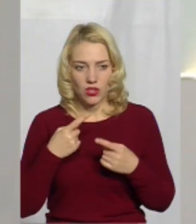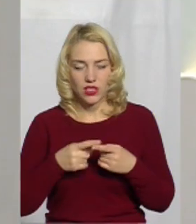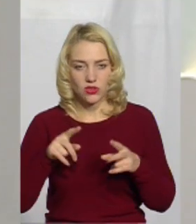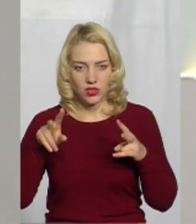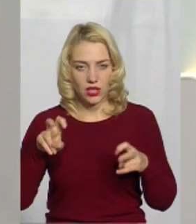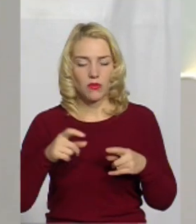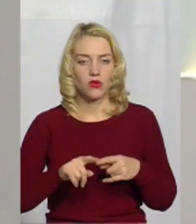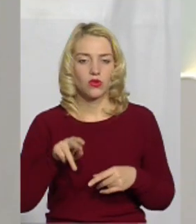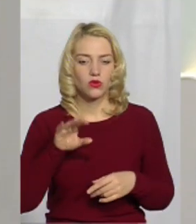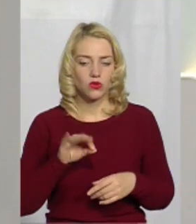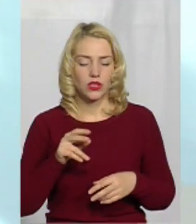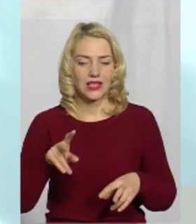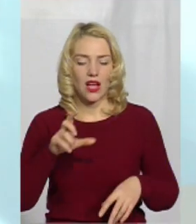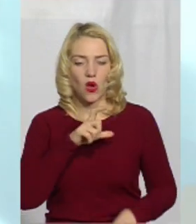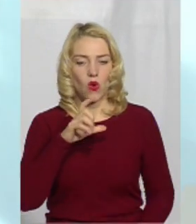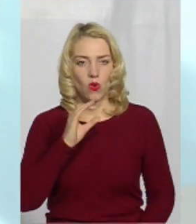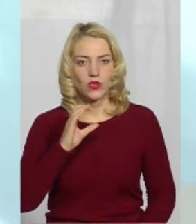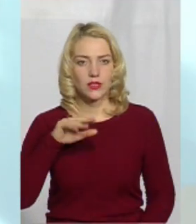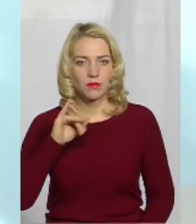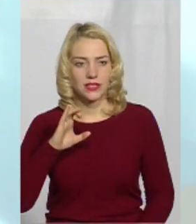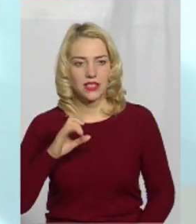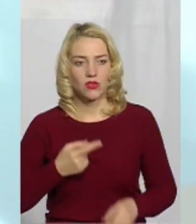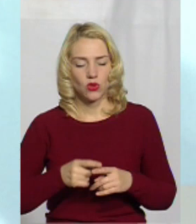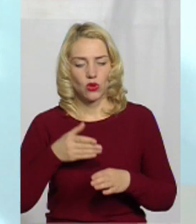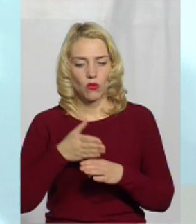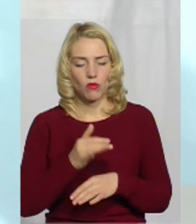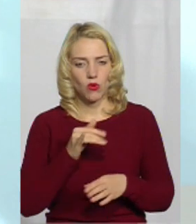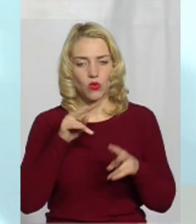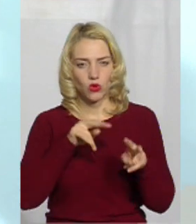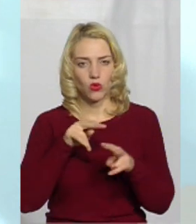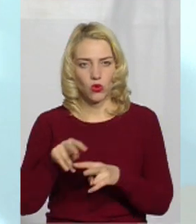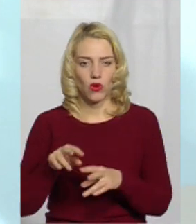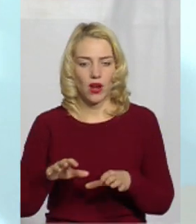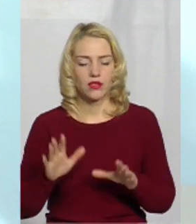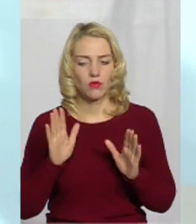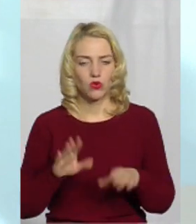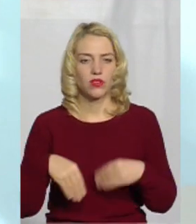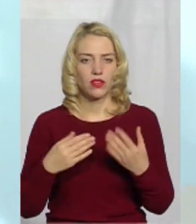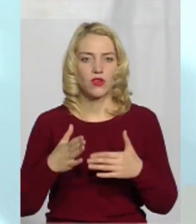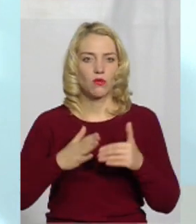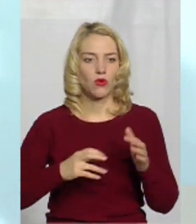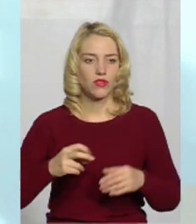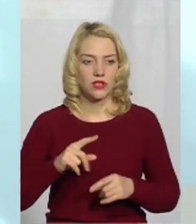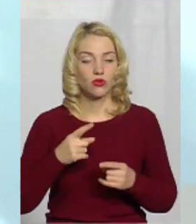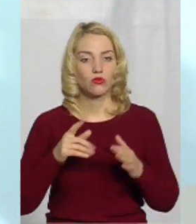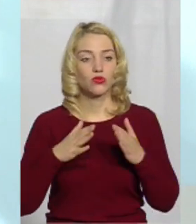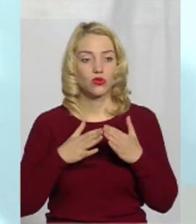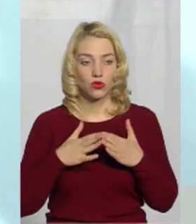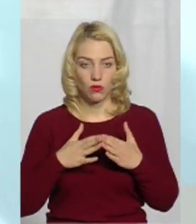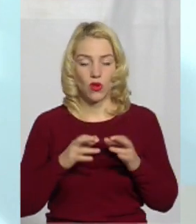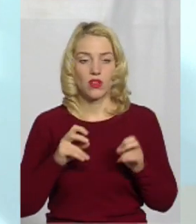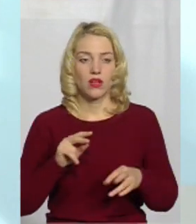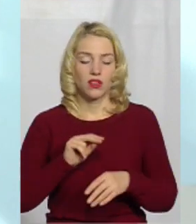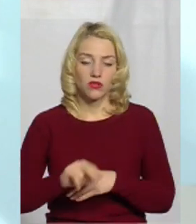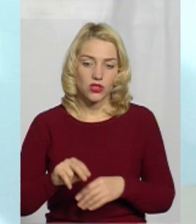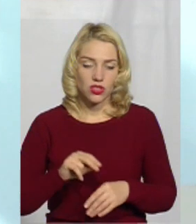зараз. але якраз в хосписі оцю допомогу, оцей догляд будуть надавати саме професійно. Тому що вдома, як би там не